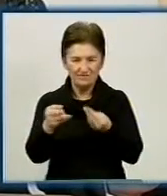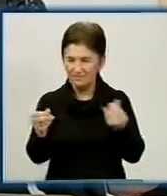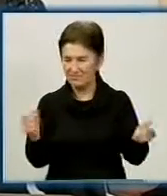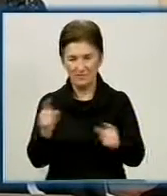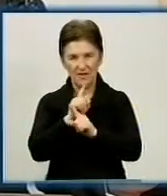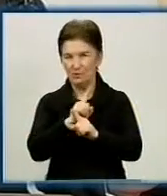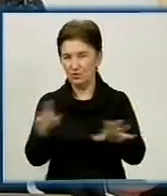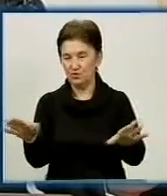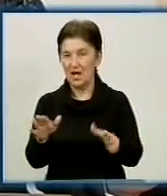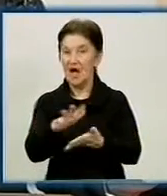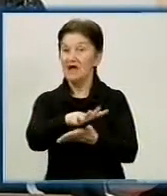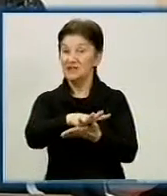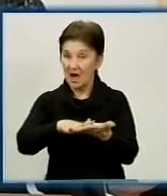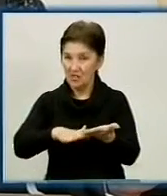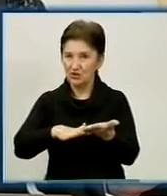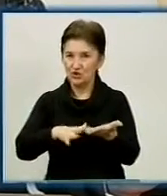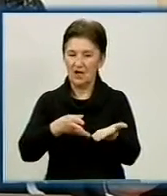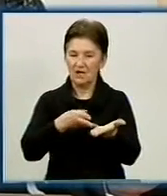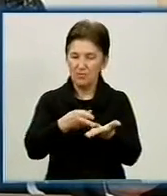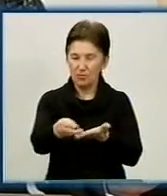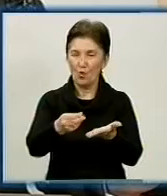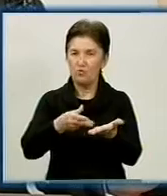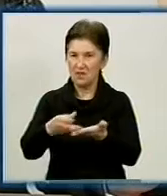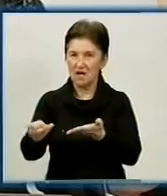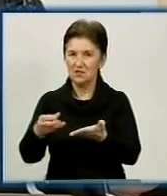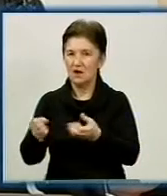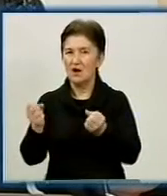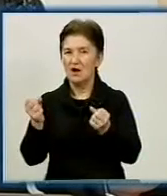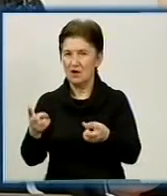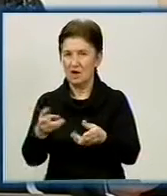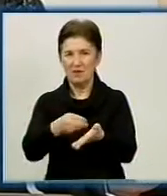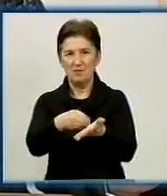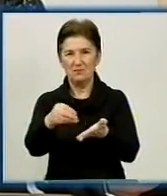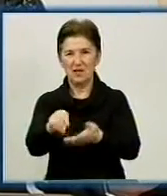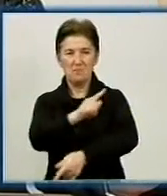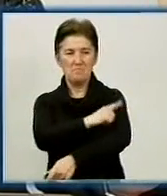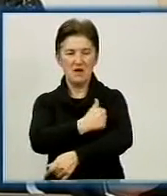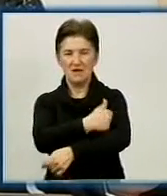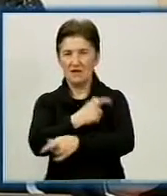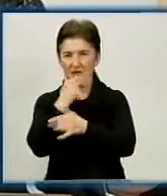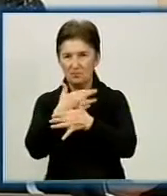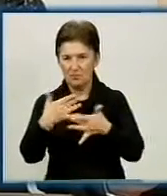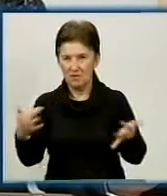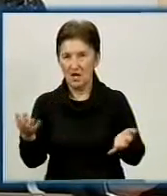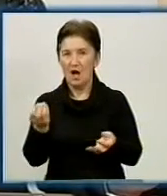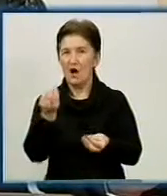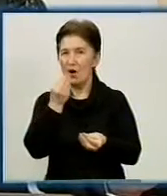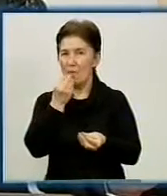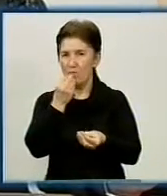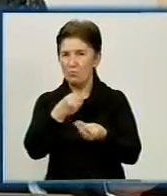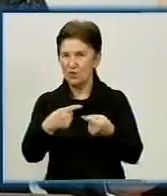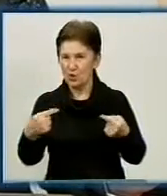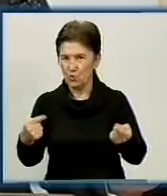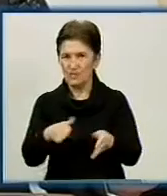Далі йде проплата по таких захищених статтях бюджету, як придбання медикаментів, забезпечення продуктами харчування